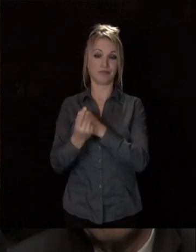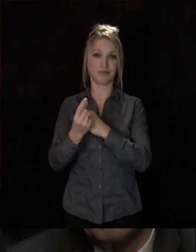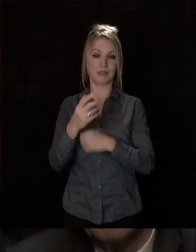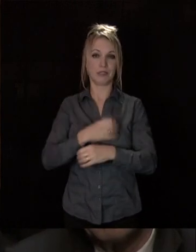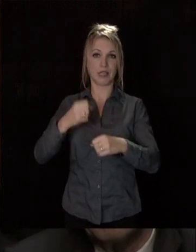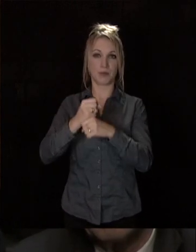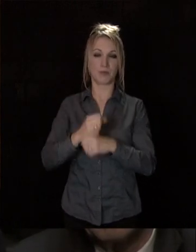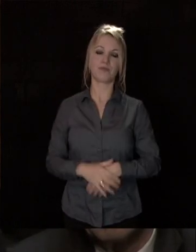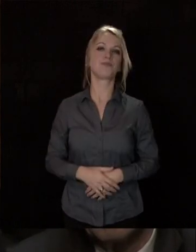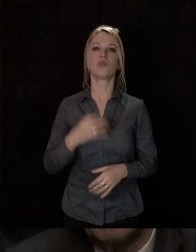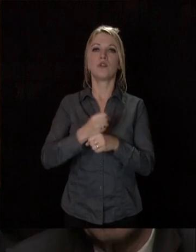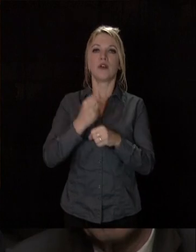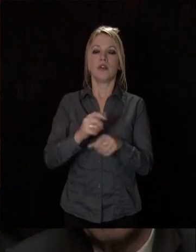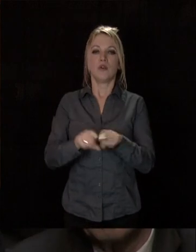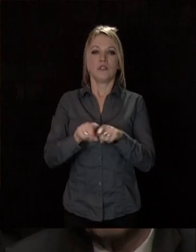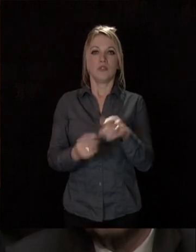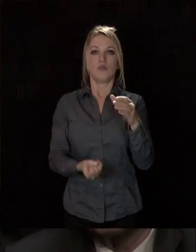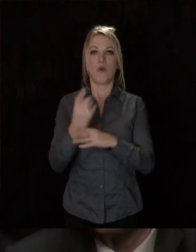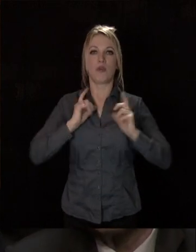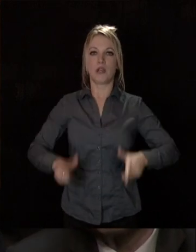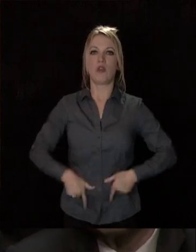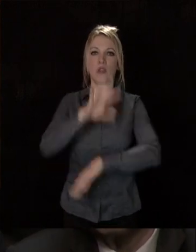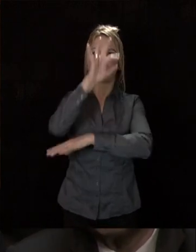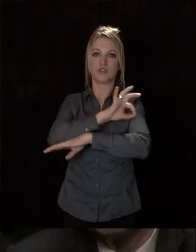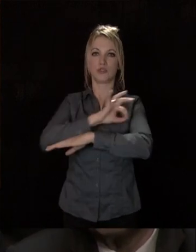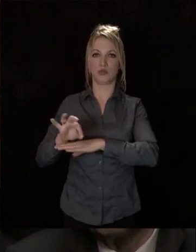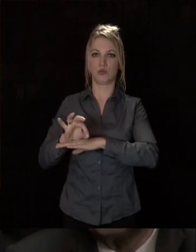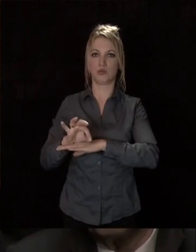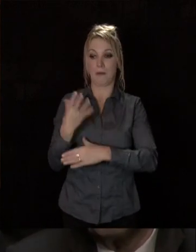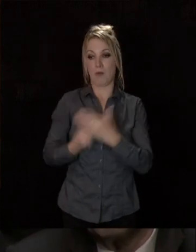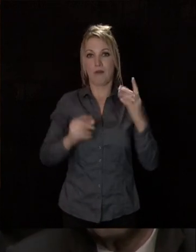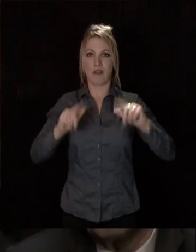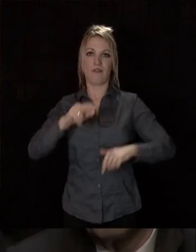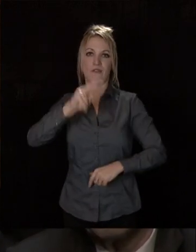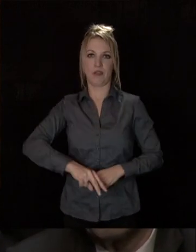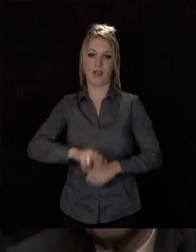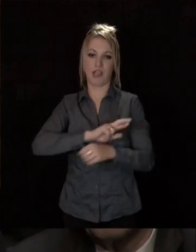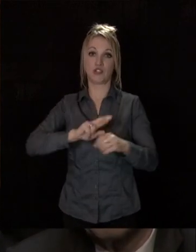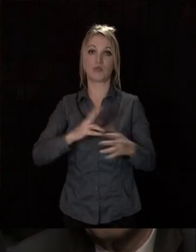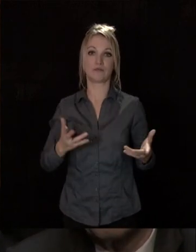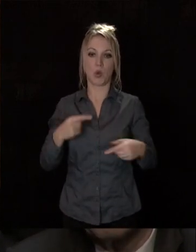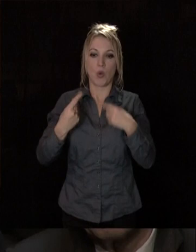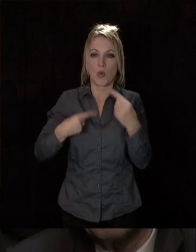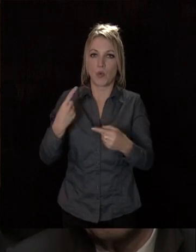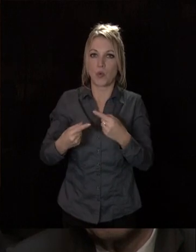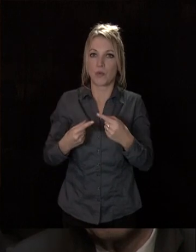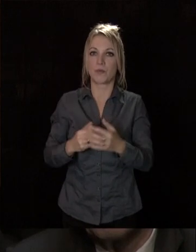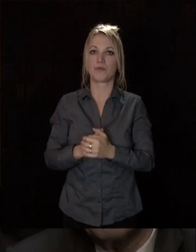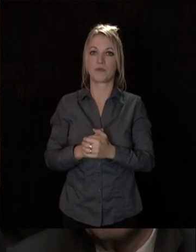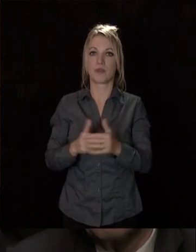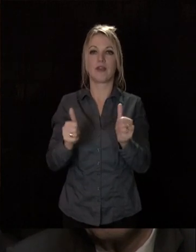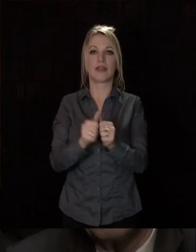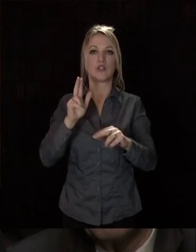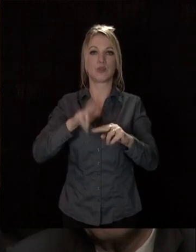travaillons enfin à l'implantation de l'école d'architecture qui manque à la région. C'est encore en très bonne voie avec Nancy.